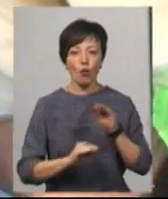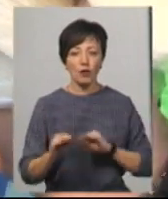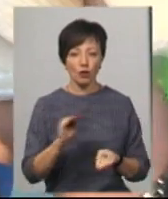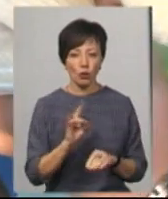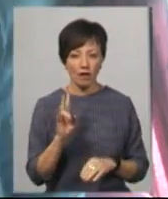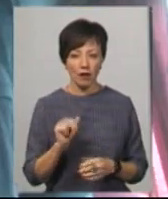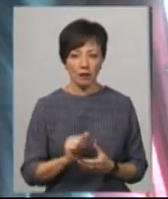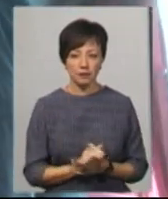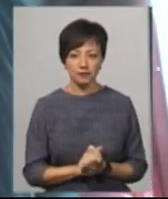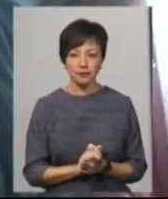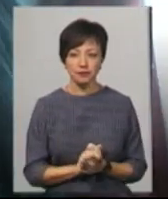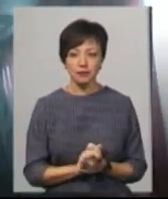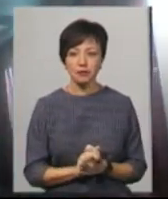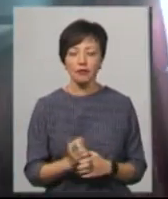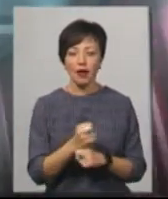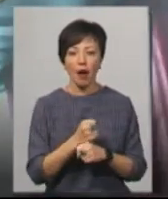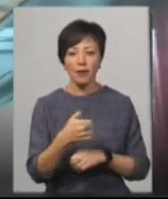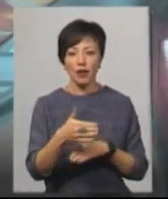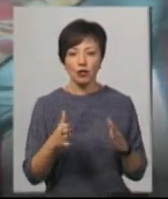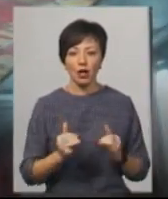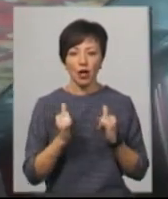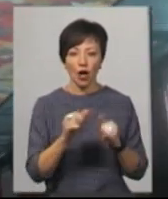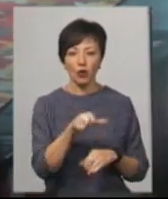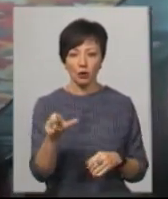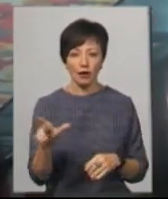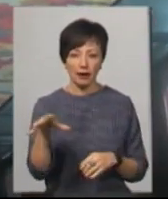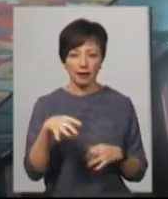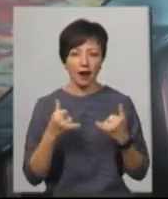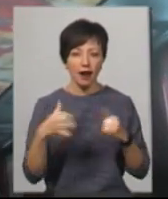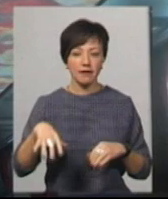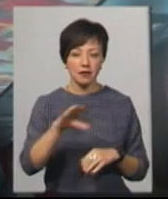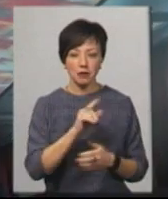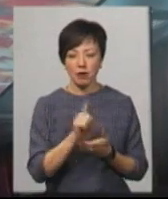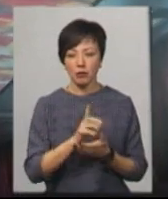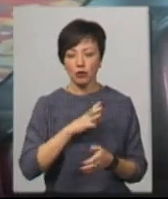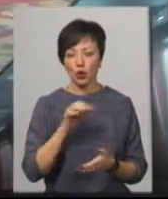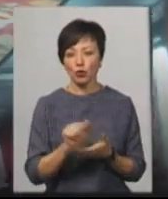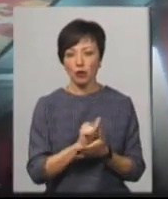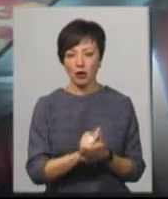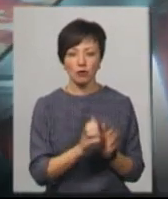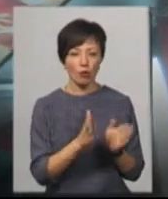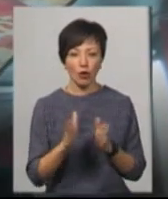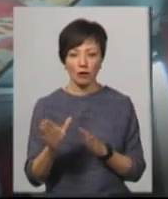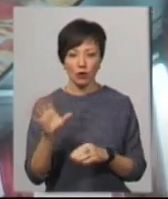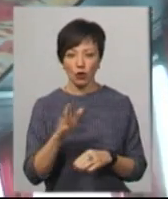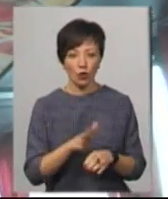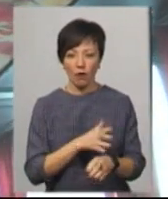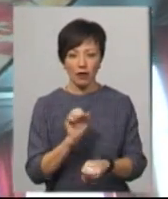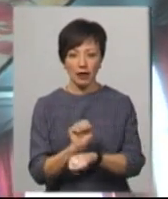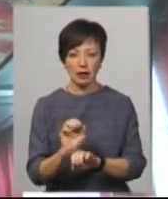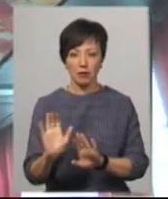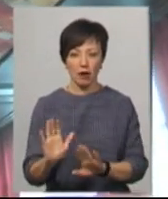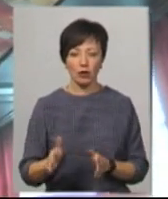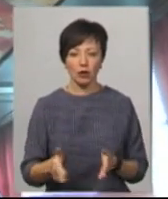Сергій Панчук. Аптечка для людей має бути, для всіх. Документація в порядку, все довго не тримають на дорозі.